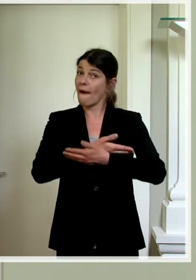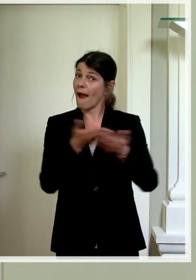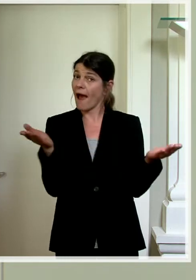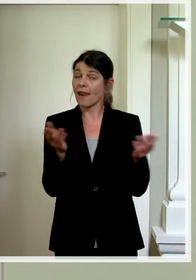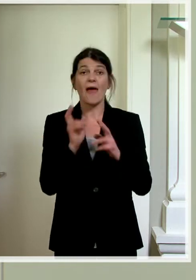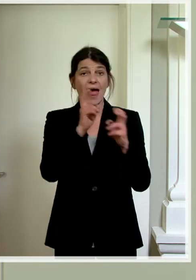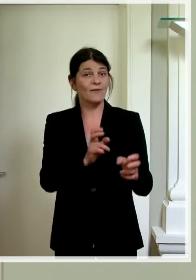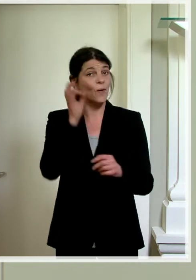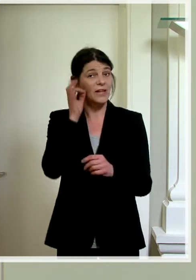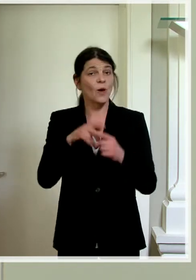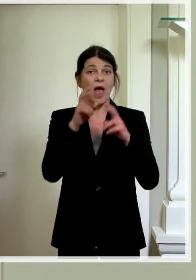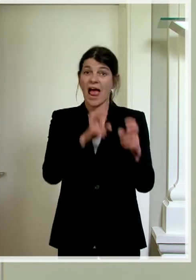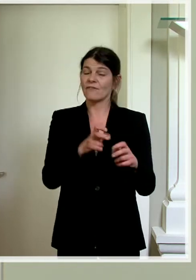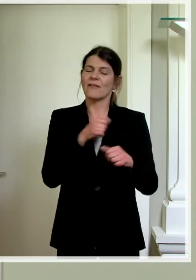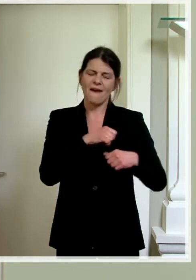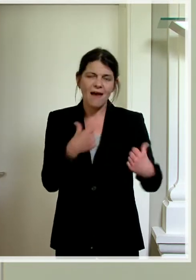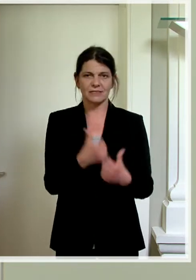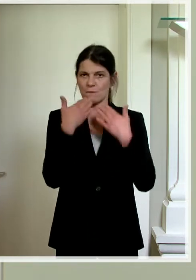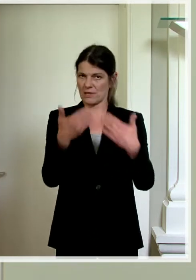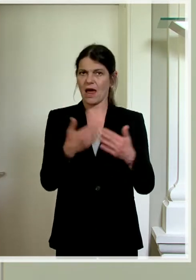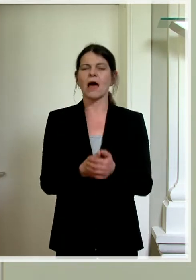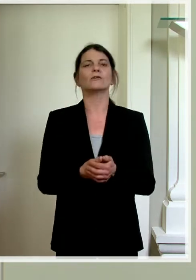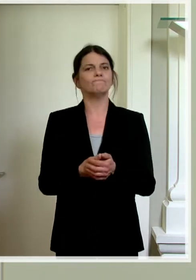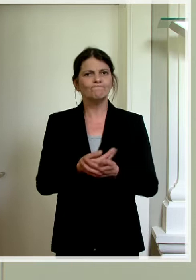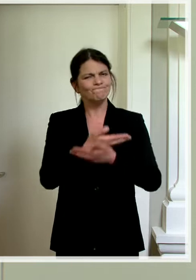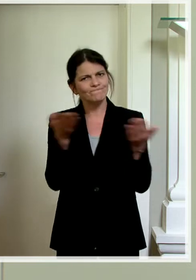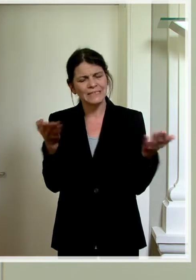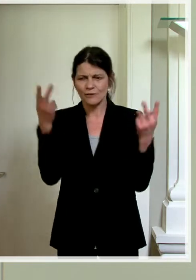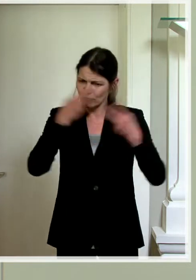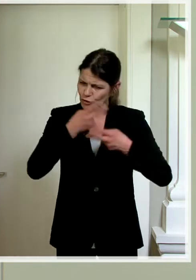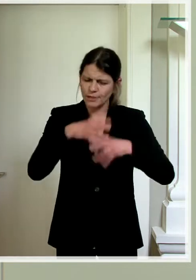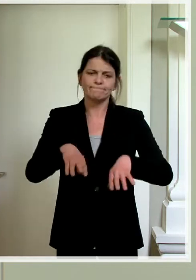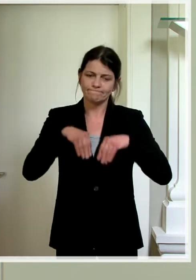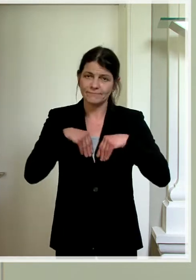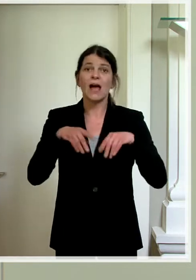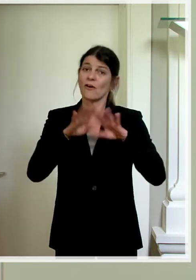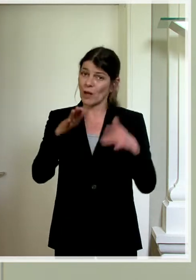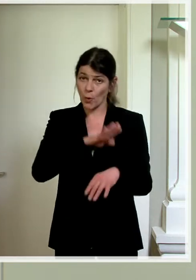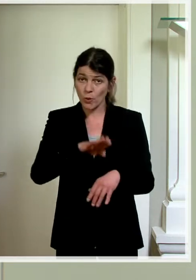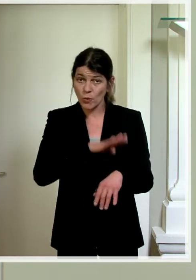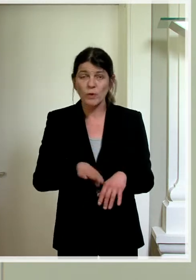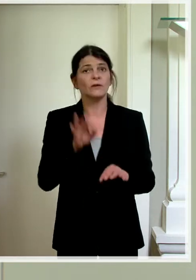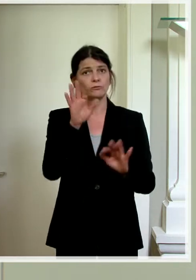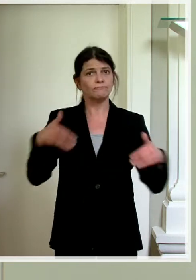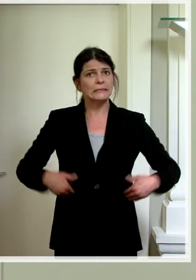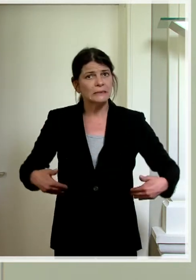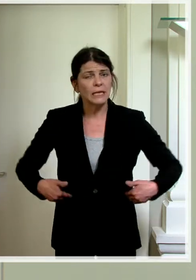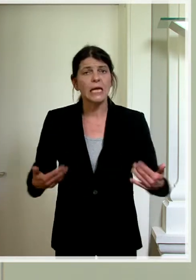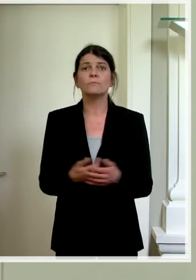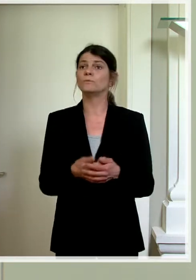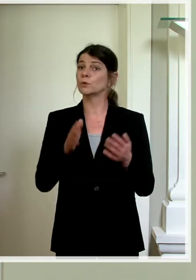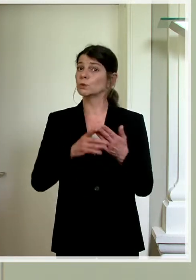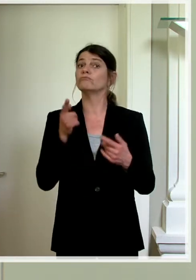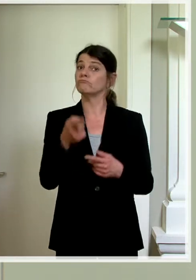Einwohnerinnen und Einwohnern ganz herzlich bedanken für das Verständnis und die Geduld, für ihre Disziplin und ihre